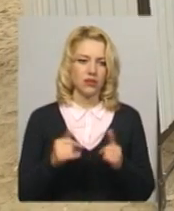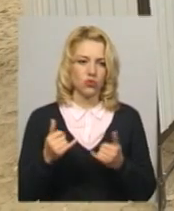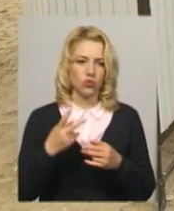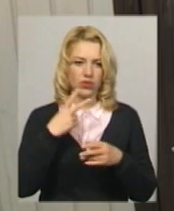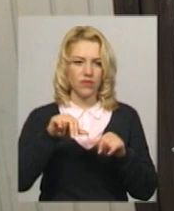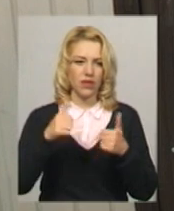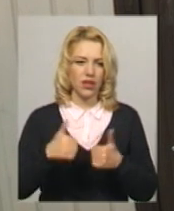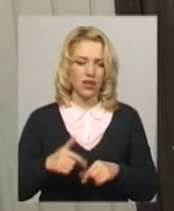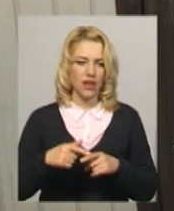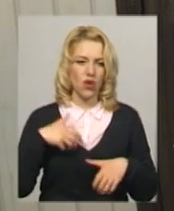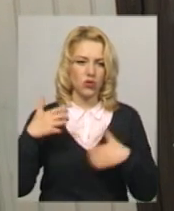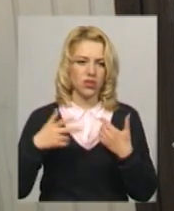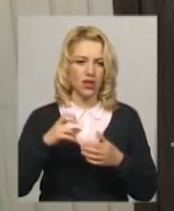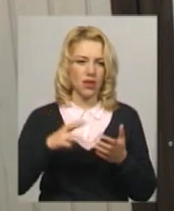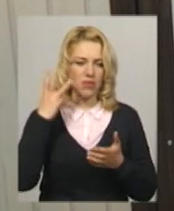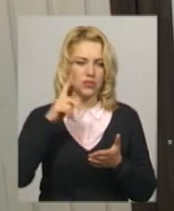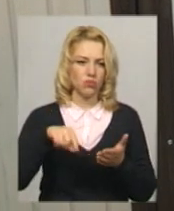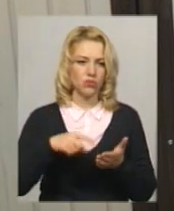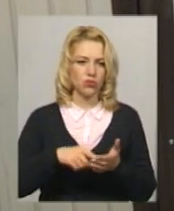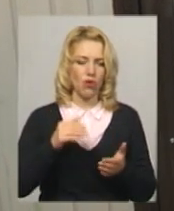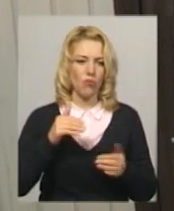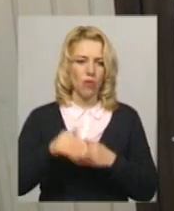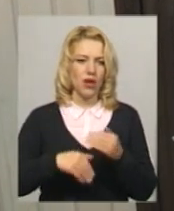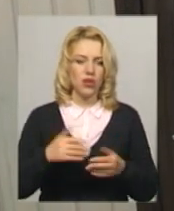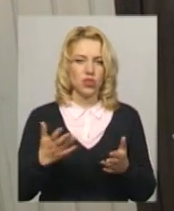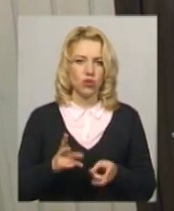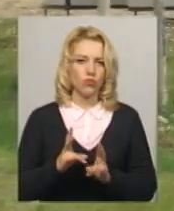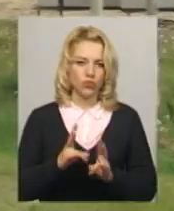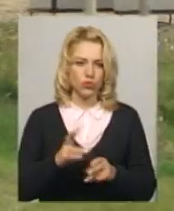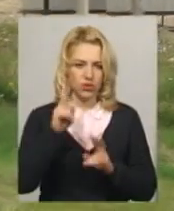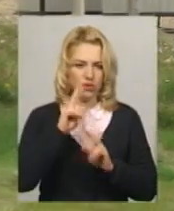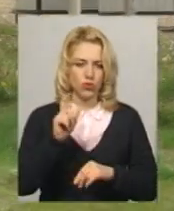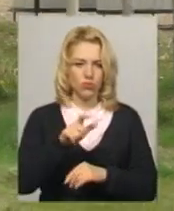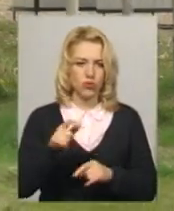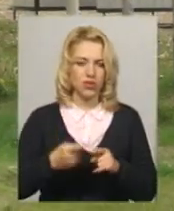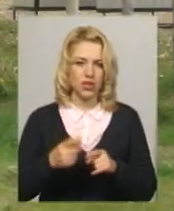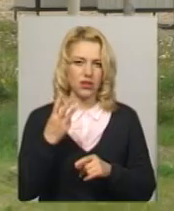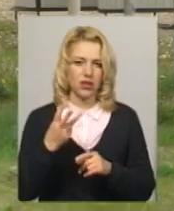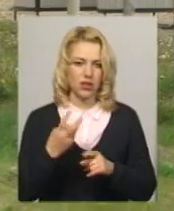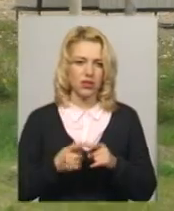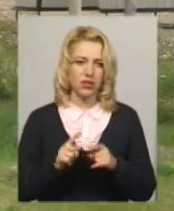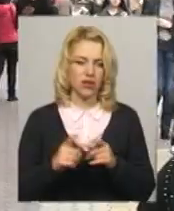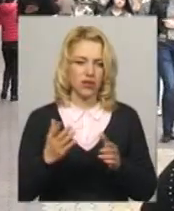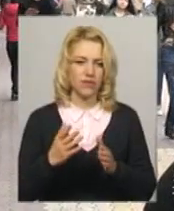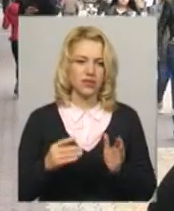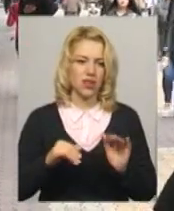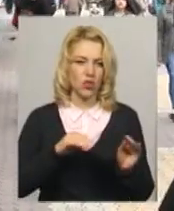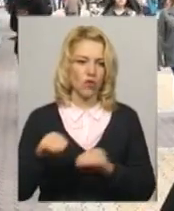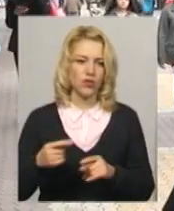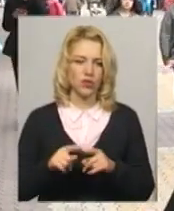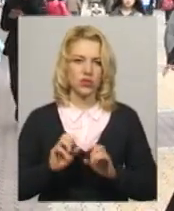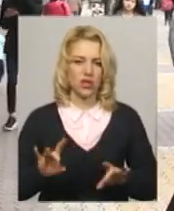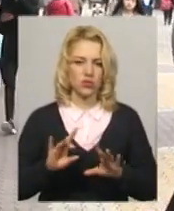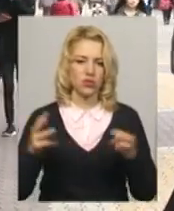виглядає роздягальня на Хмельницькому міському пляжі, яку пошкодить невідомі особи. Це одна із строк встановленого цього року кабінок, розповідає начальник